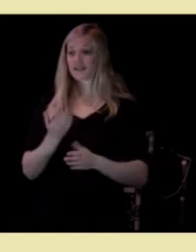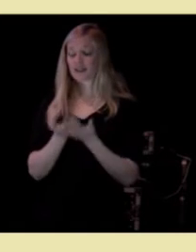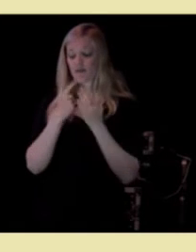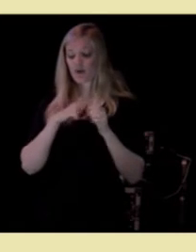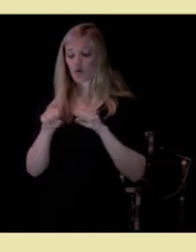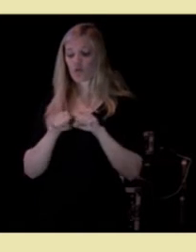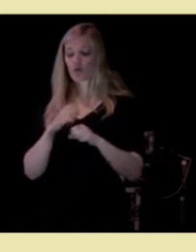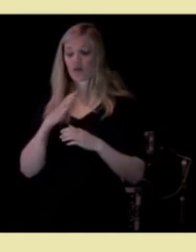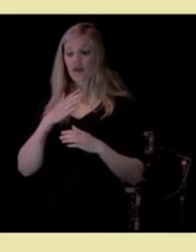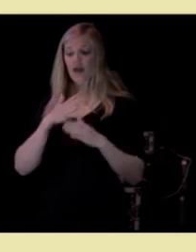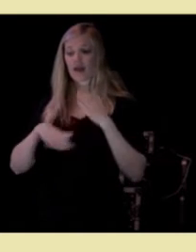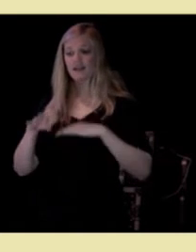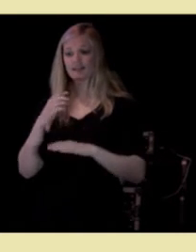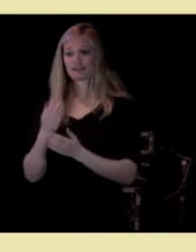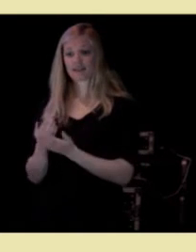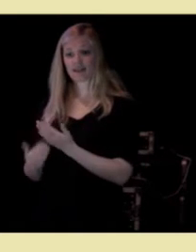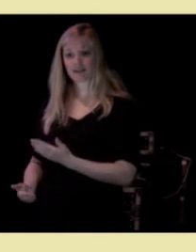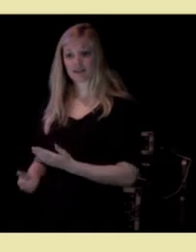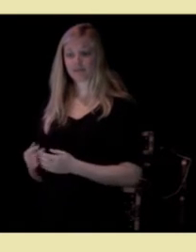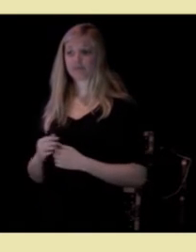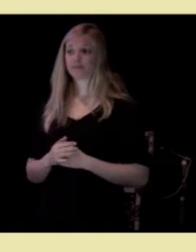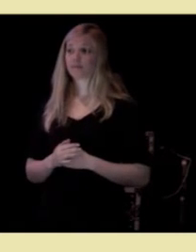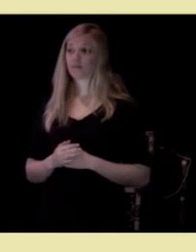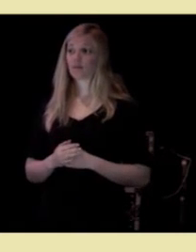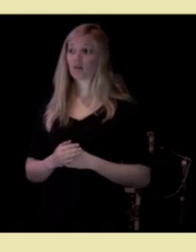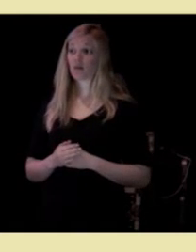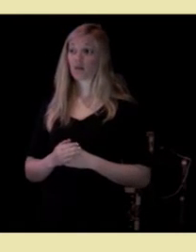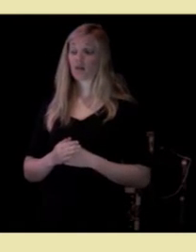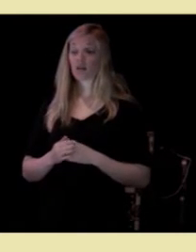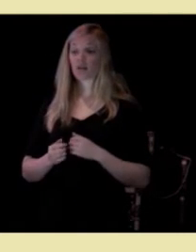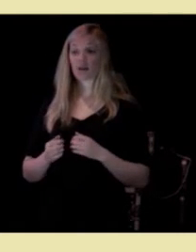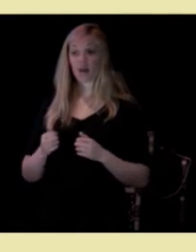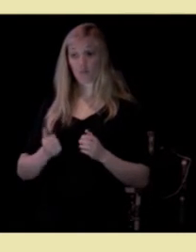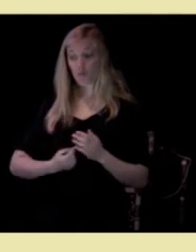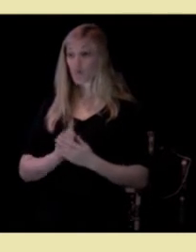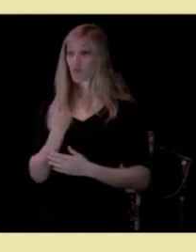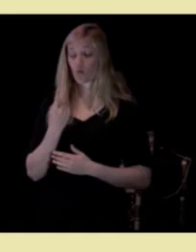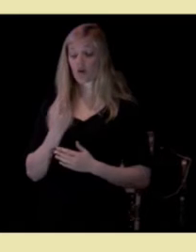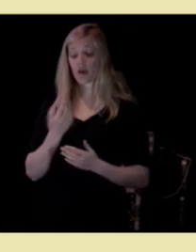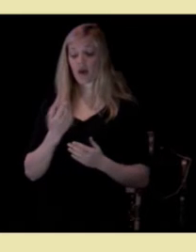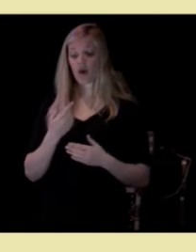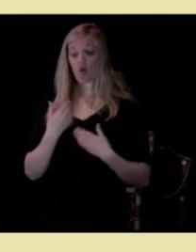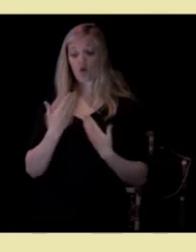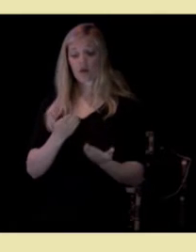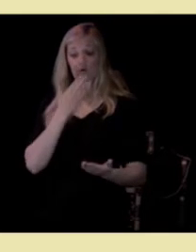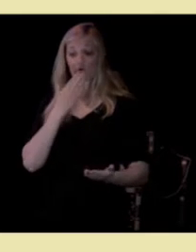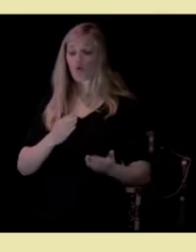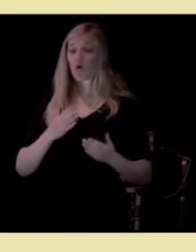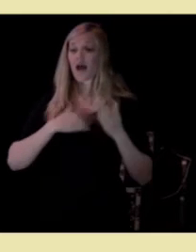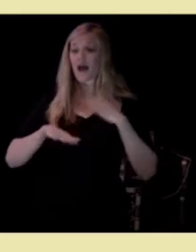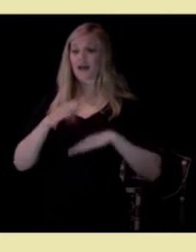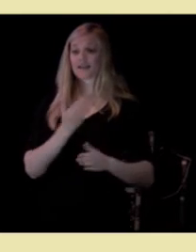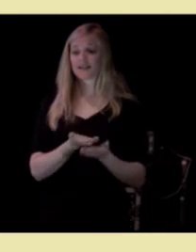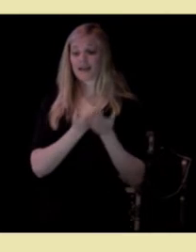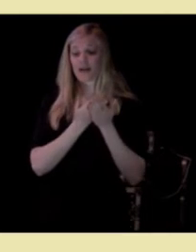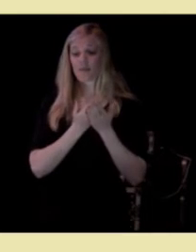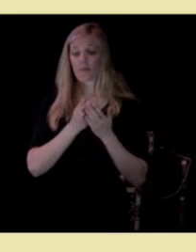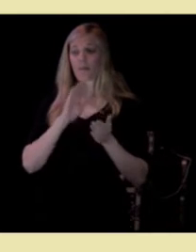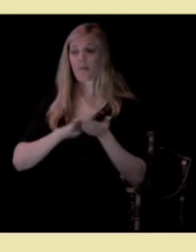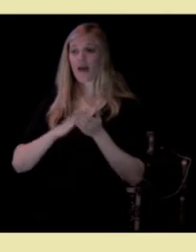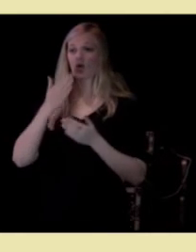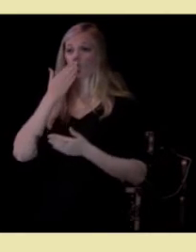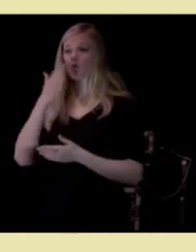og det er fullt ut mulig å gi god helsehjelp med god